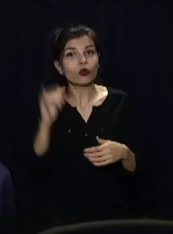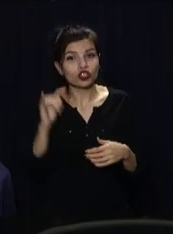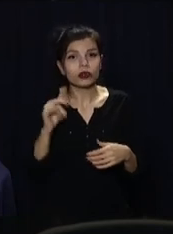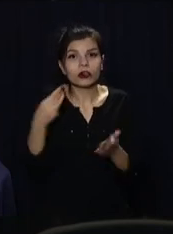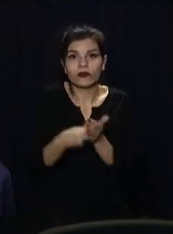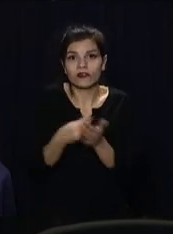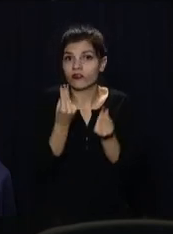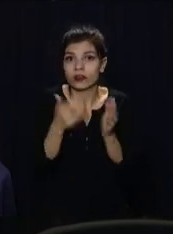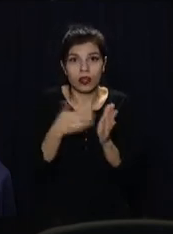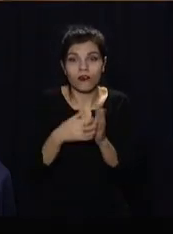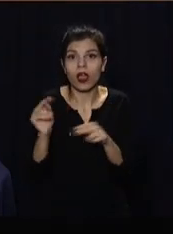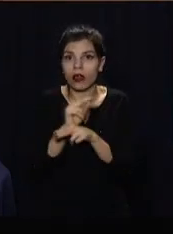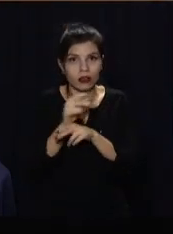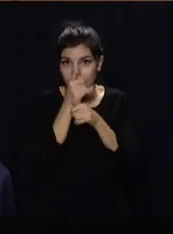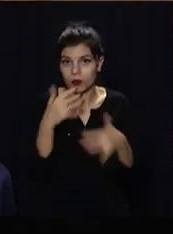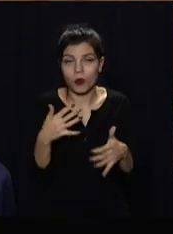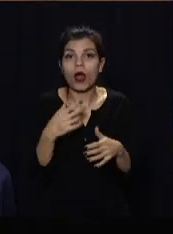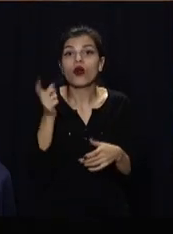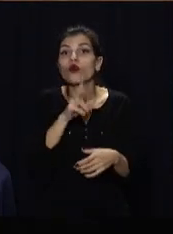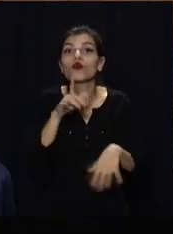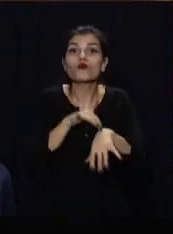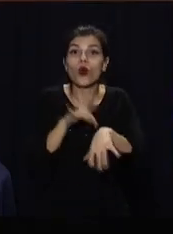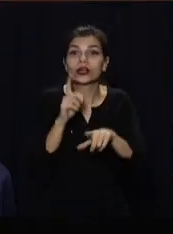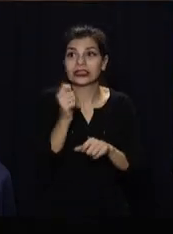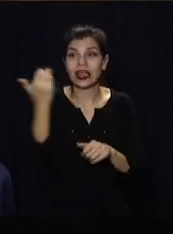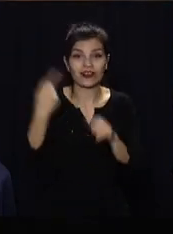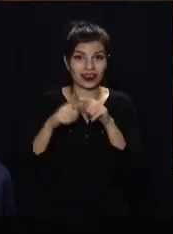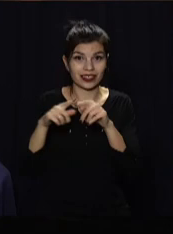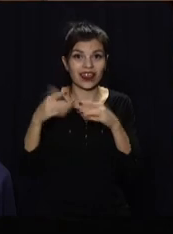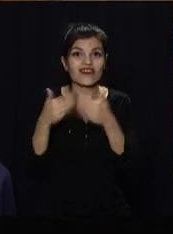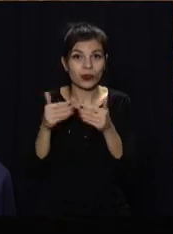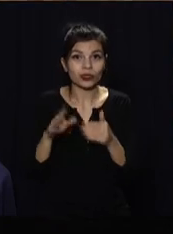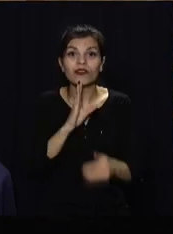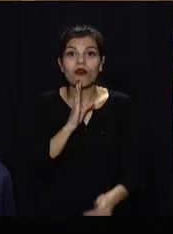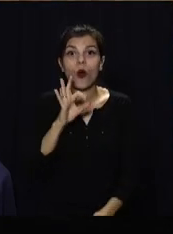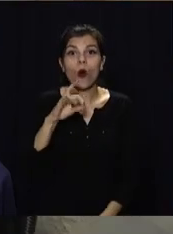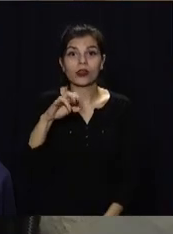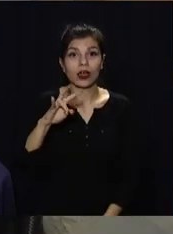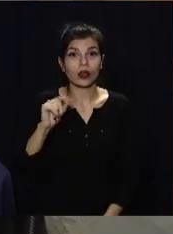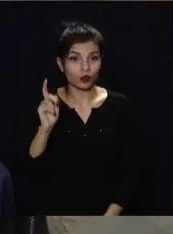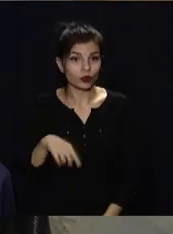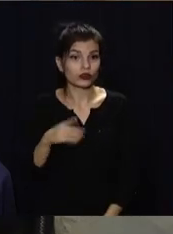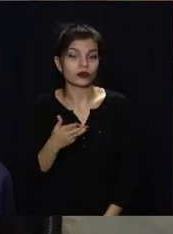можуть капітально відремонтувати. Серед тих, хто вболіває за долю закладу, і його випускниця Олена Бадалова.